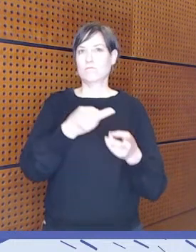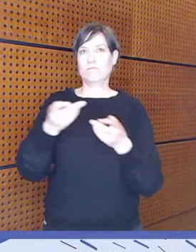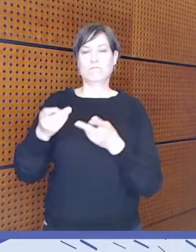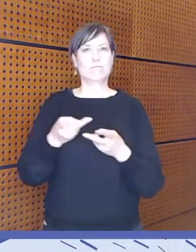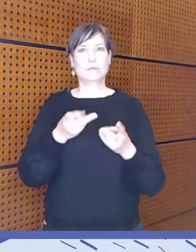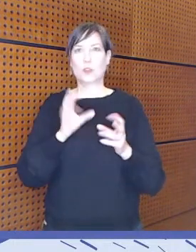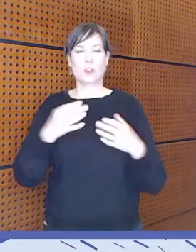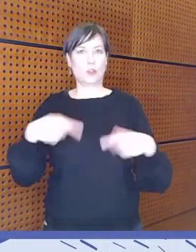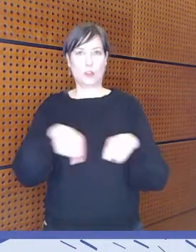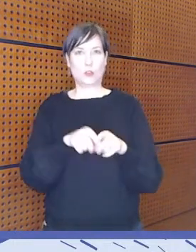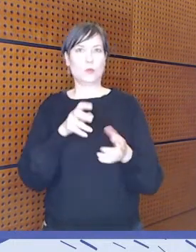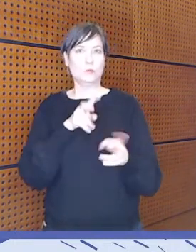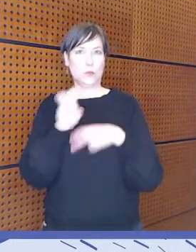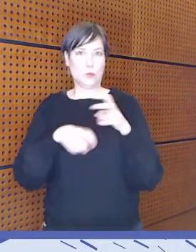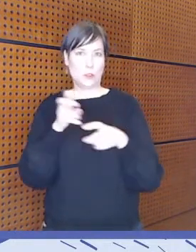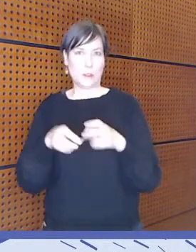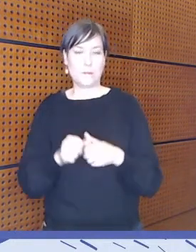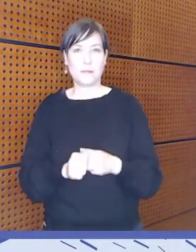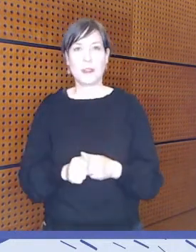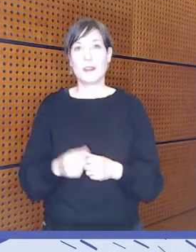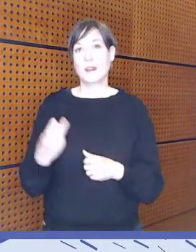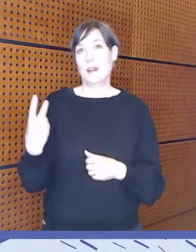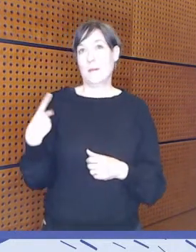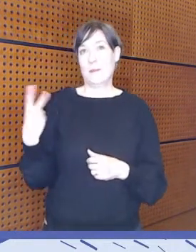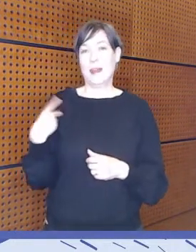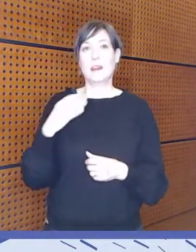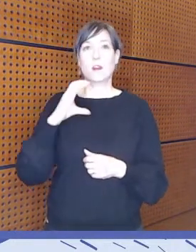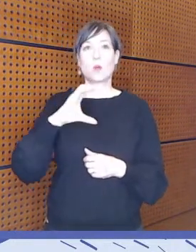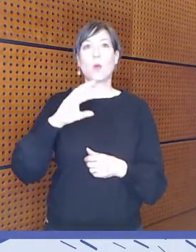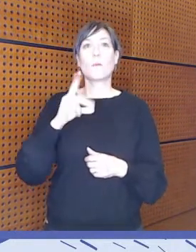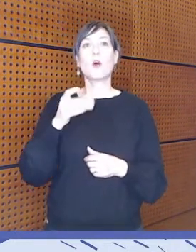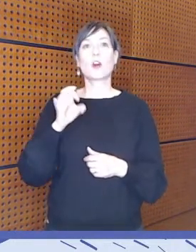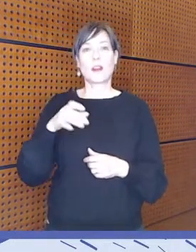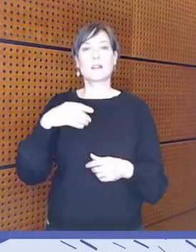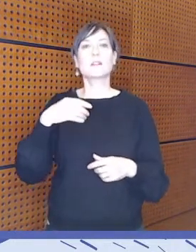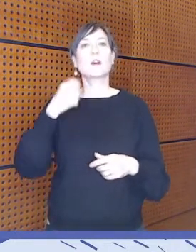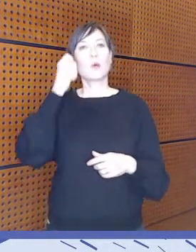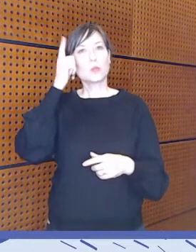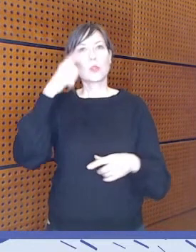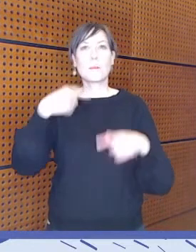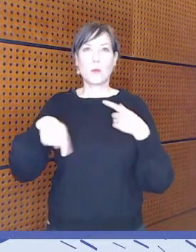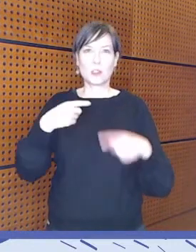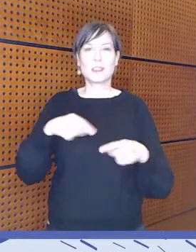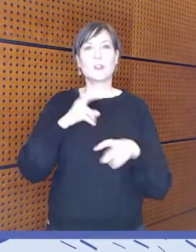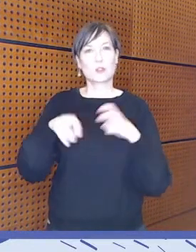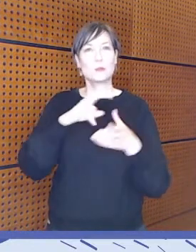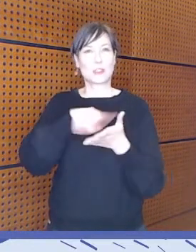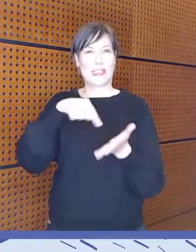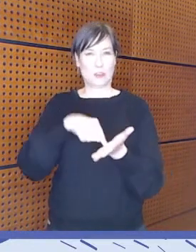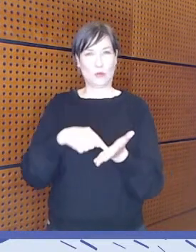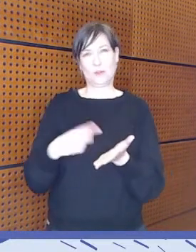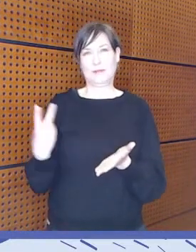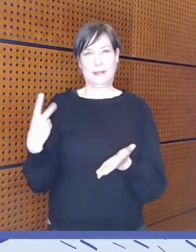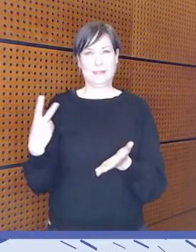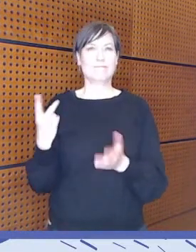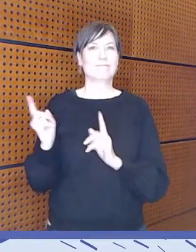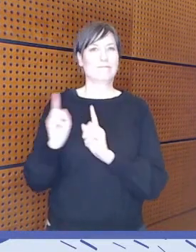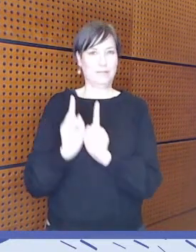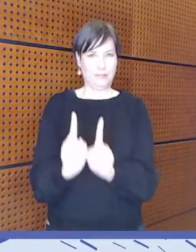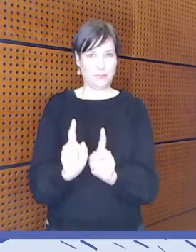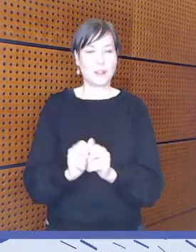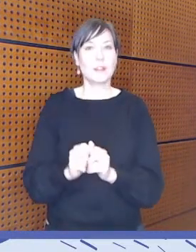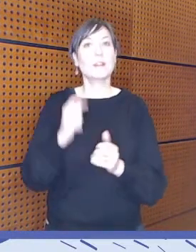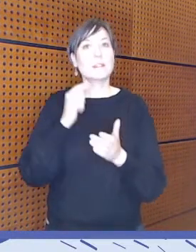Ja koska me tullaan Huporeesta kulttuuripolitiikan tutkimuskeskuksesta, niin tavallaan se meidän näkökulma tässä on myös se